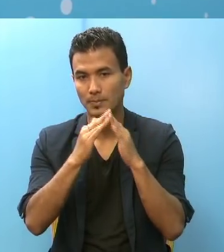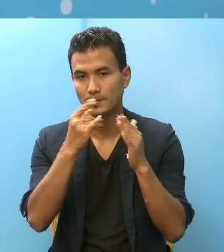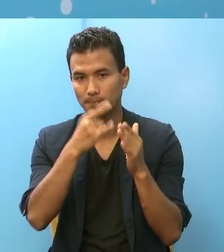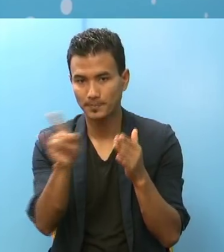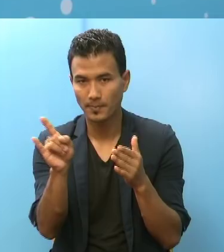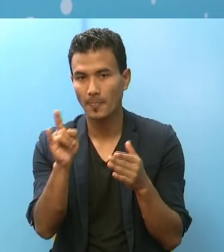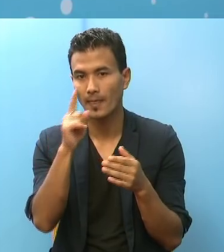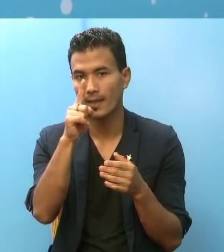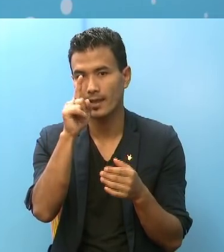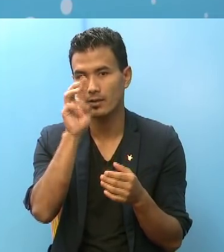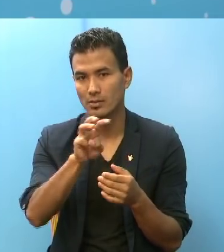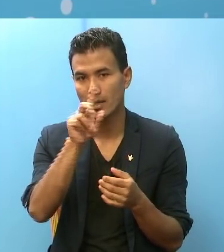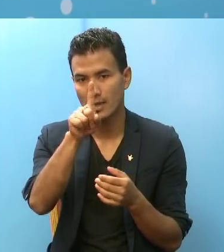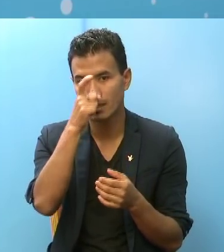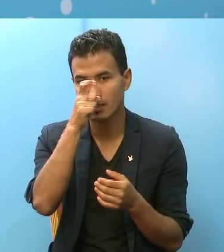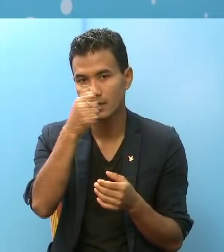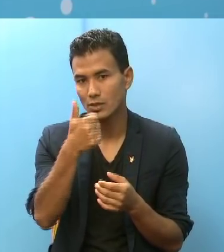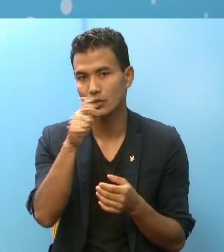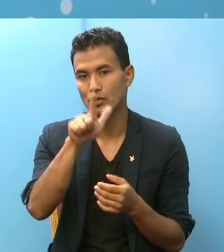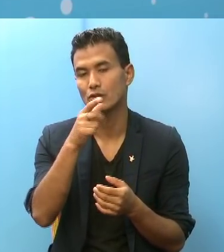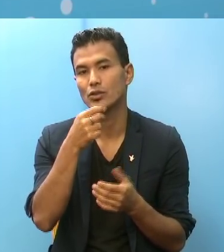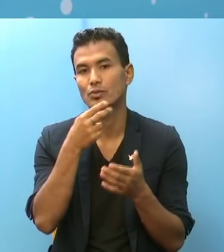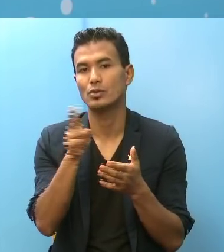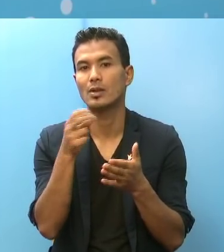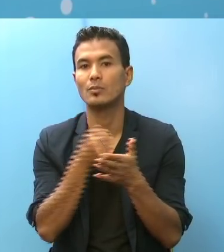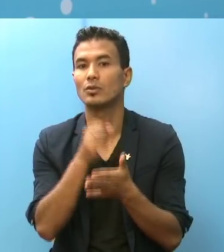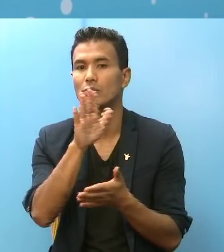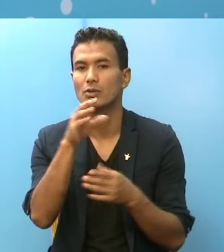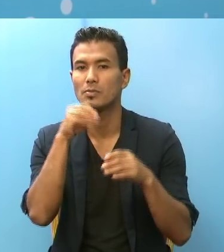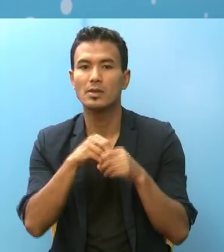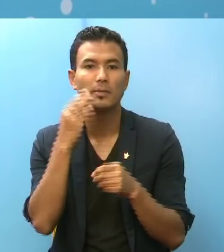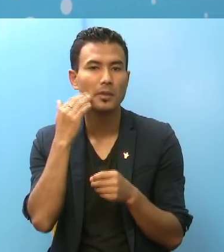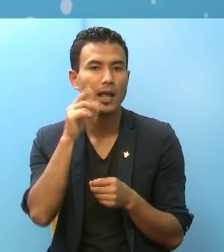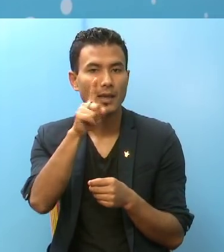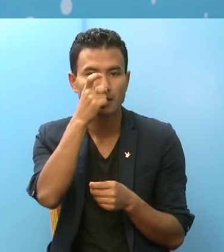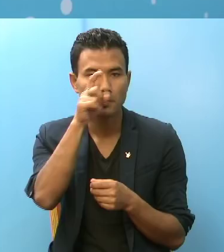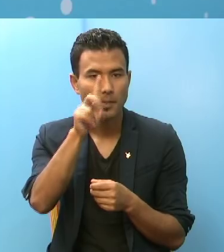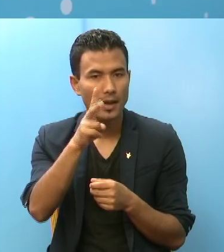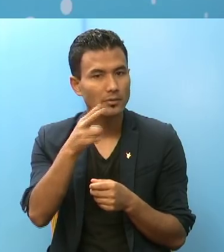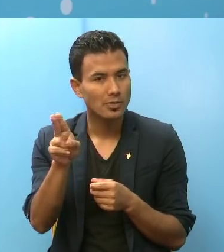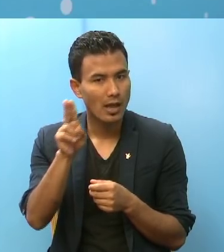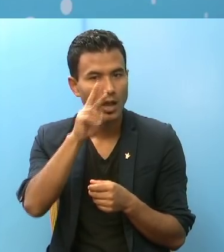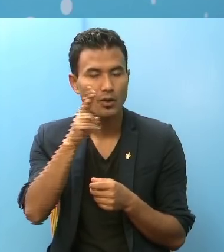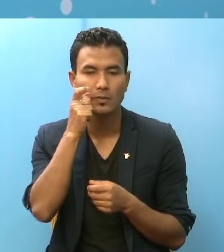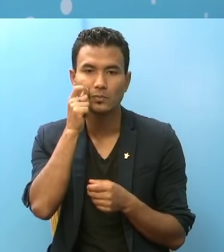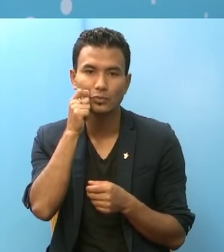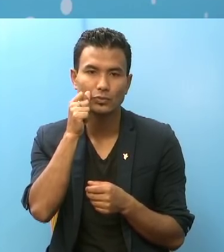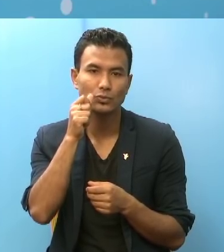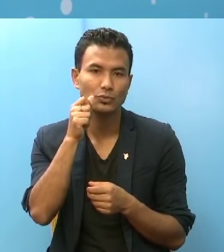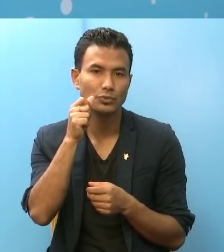संख्या एक अजार एक से 60-60 पुगेको छा तेस मद्दे महीला एक से बार जना हुनों छा रा पूरुष